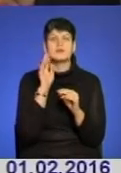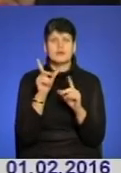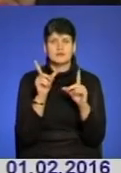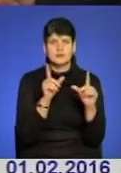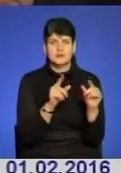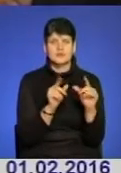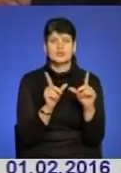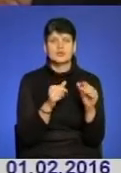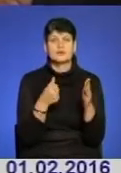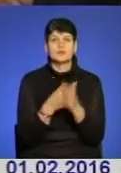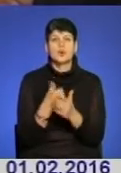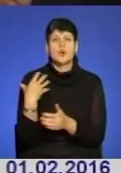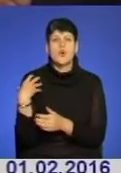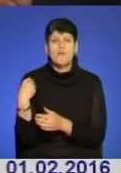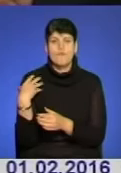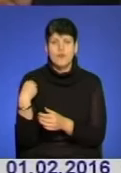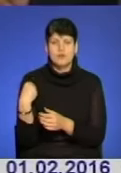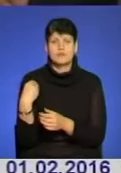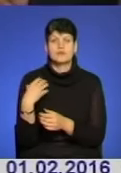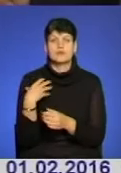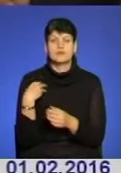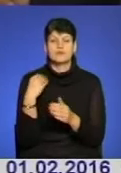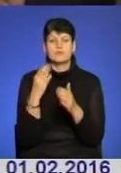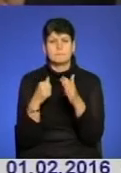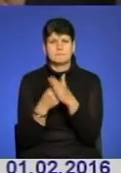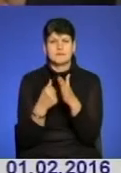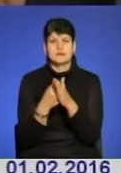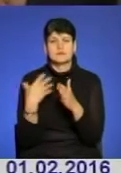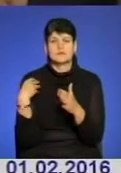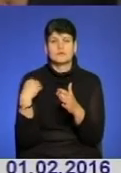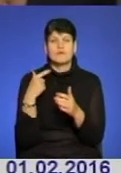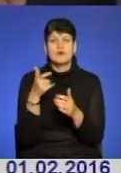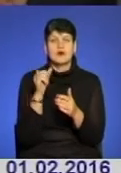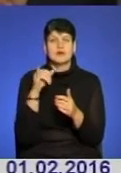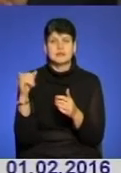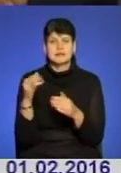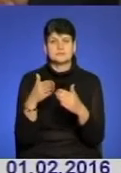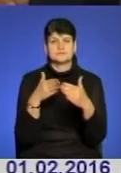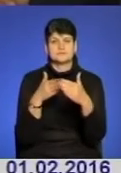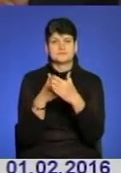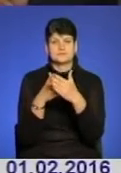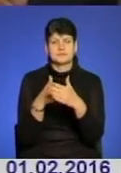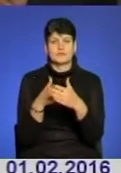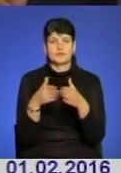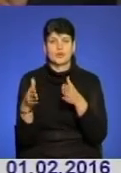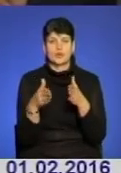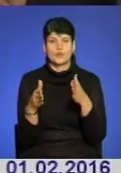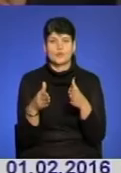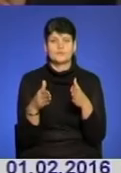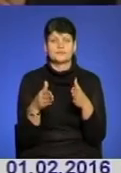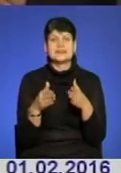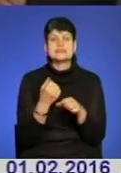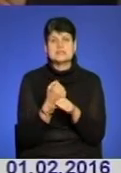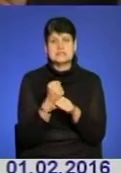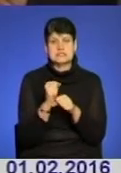доїхав він тільки до Львова. За Львовом, ще десь під Львовом, машина ГАІ перекрила просто дорогу реанімобілюві і